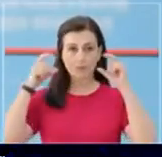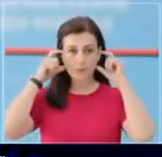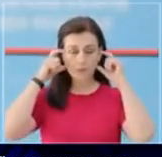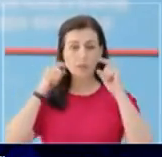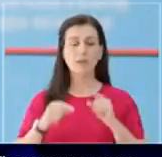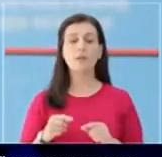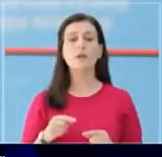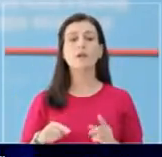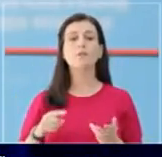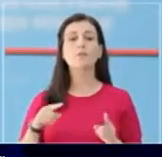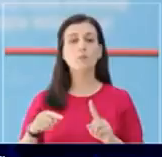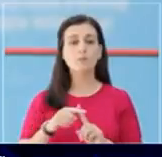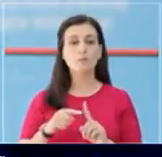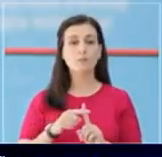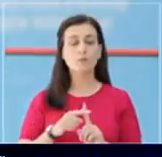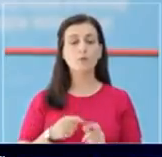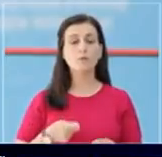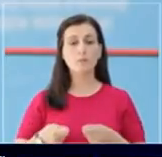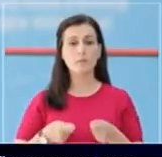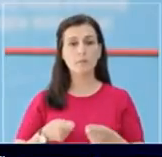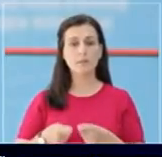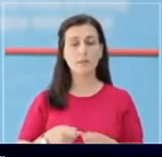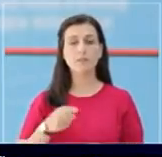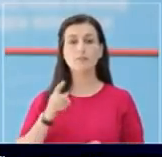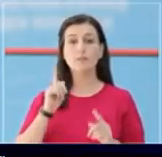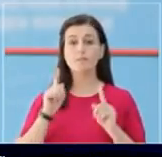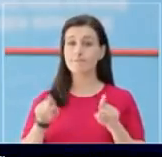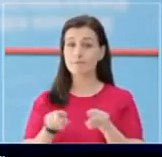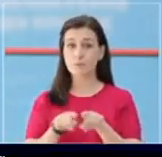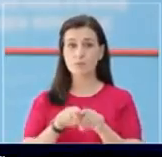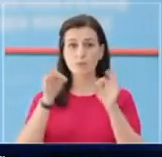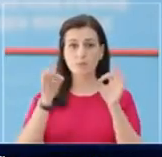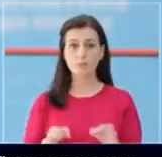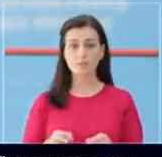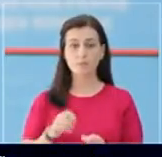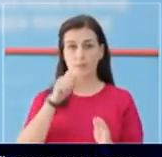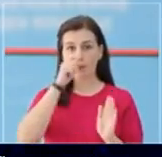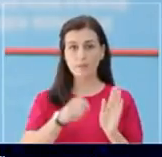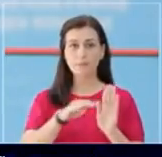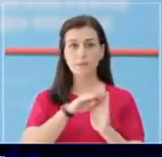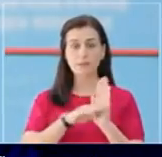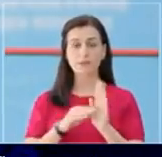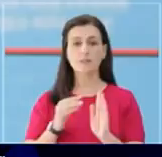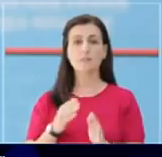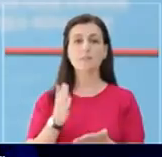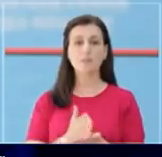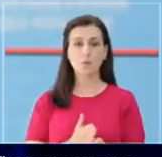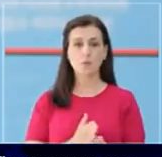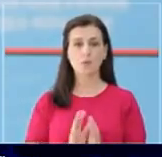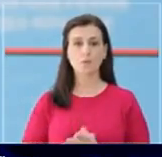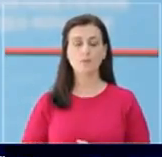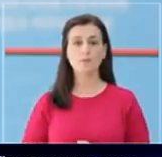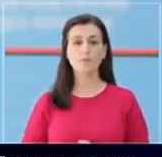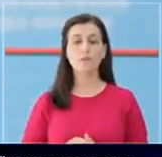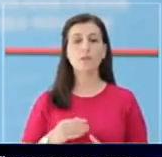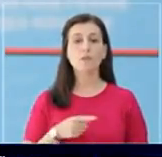por ashtu ju bëmë tjirje dhe biznesave të hapura të respektojnë me rigorositet protokollet e sigurisë. Ftojmë